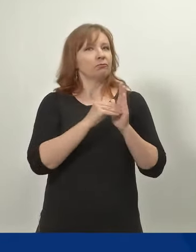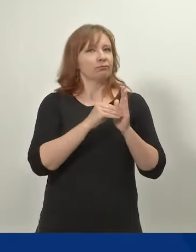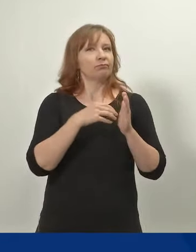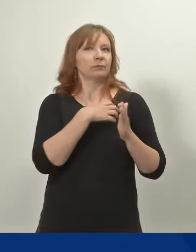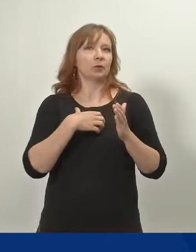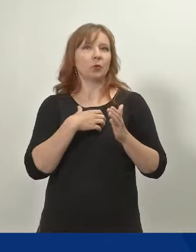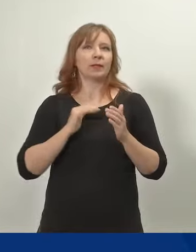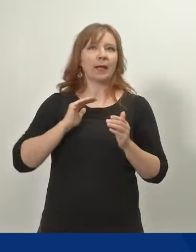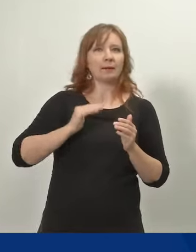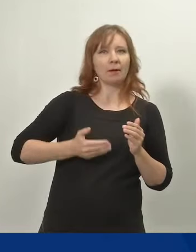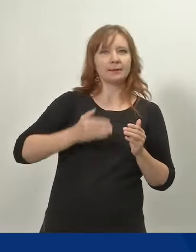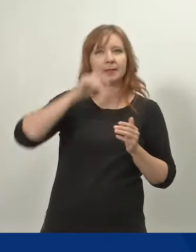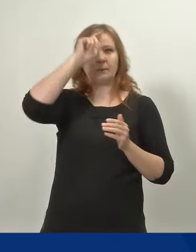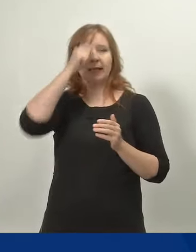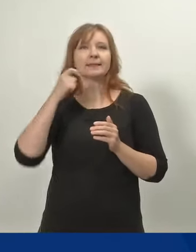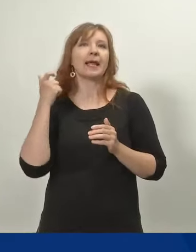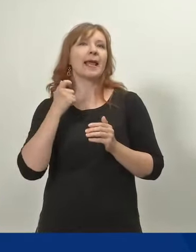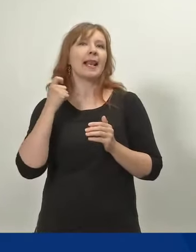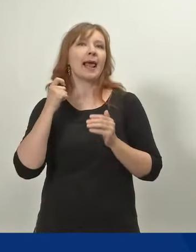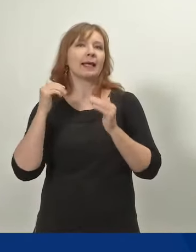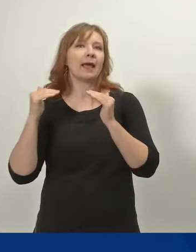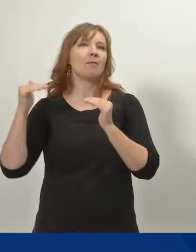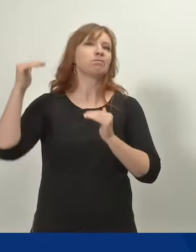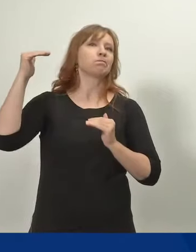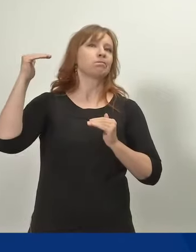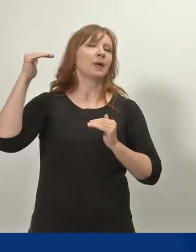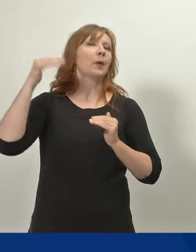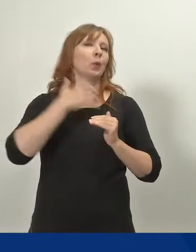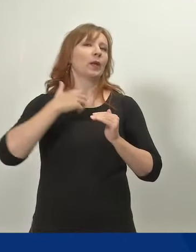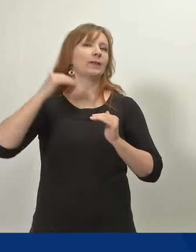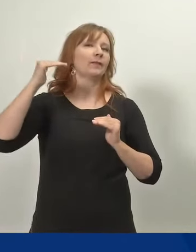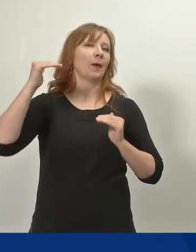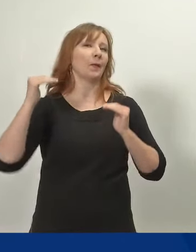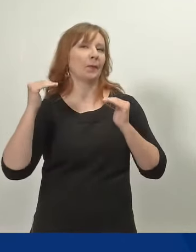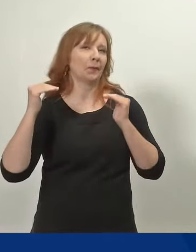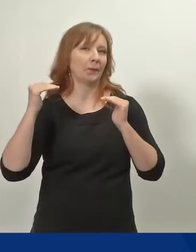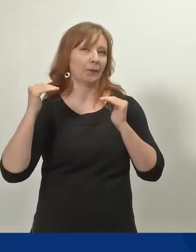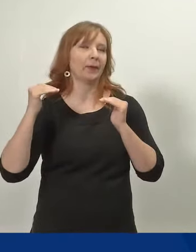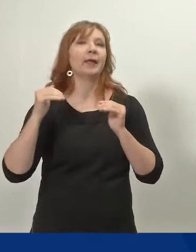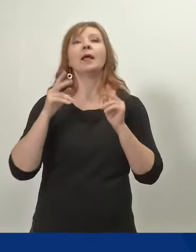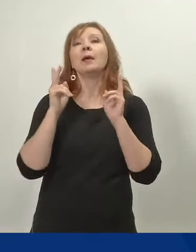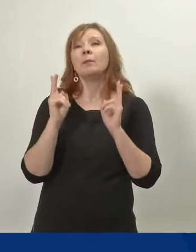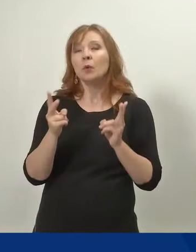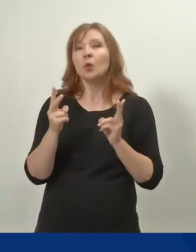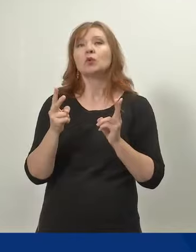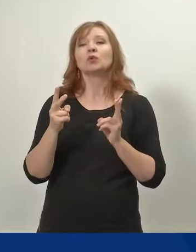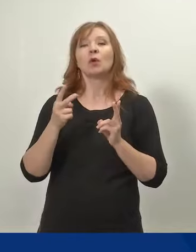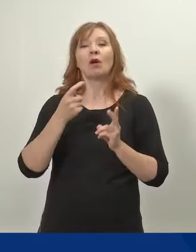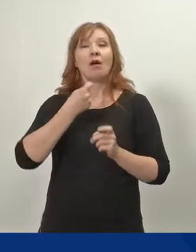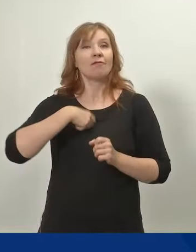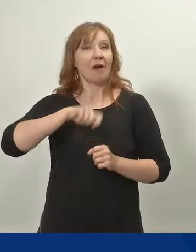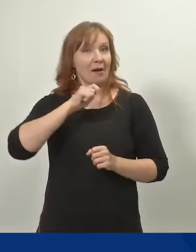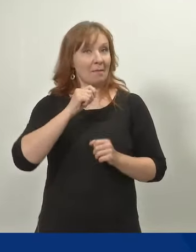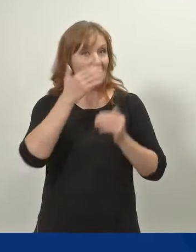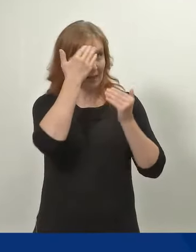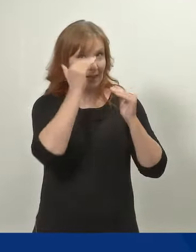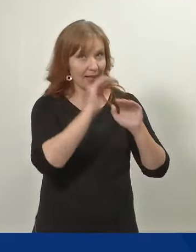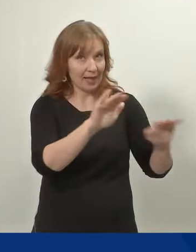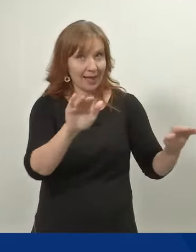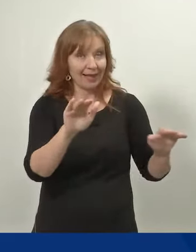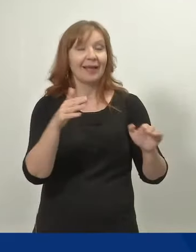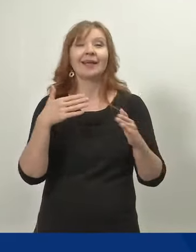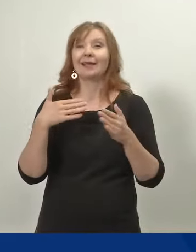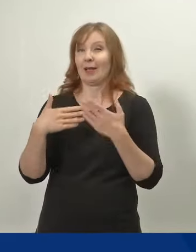naisten ja miesten välisiä eläkeeroja sekä viestimään paitsi tietenkin vanhemmille, myös